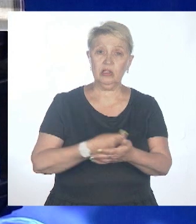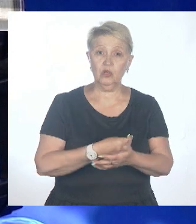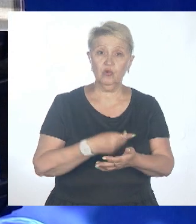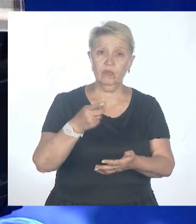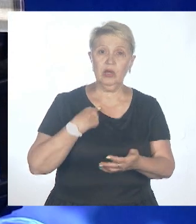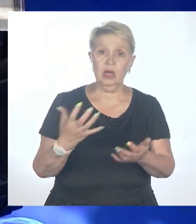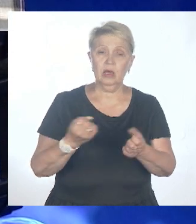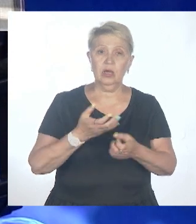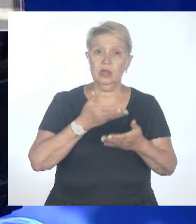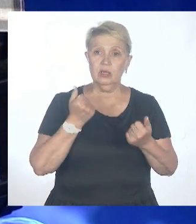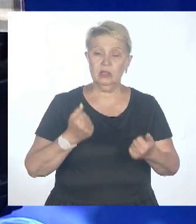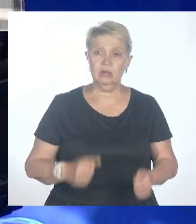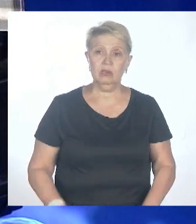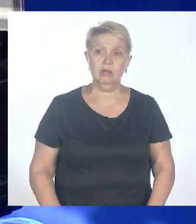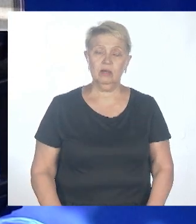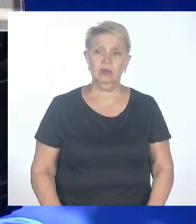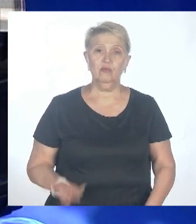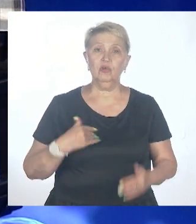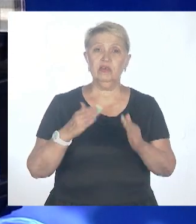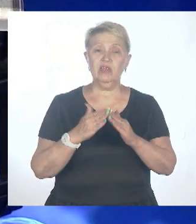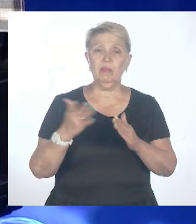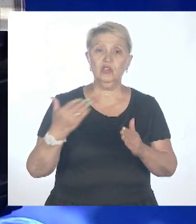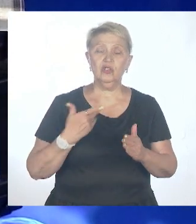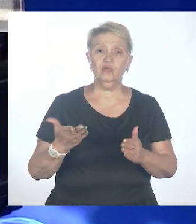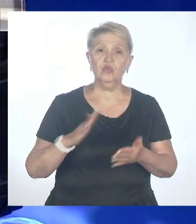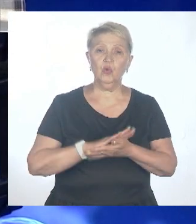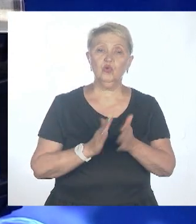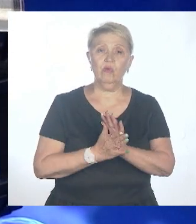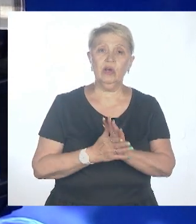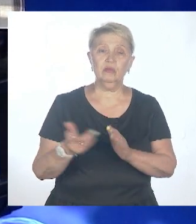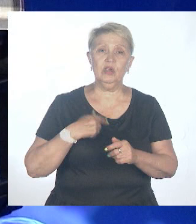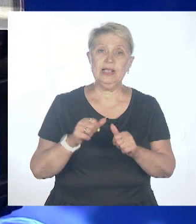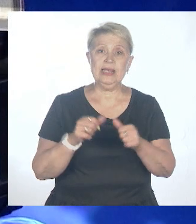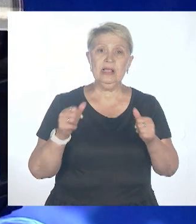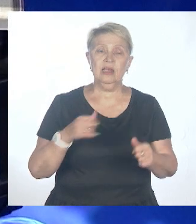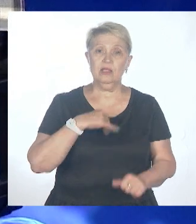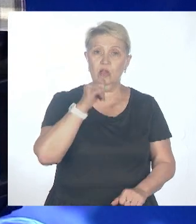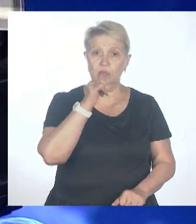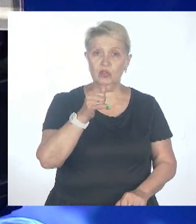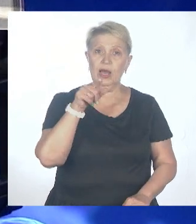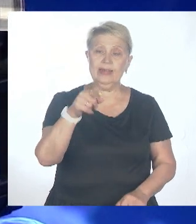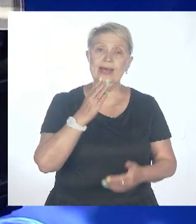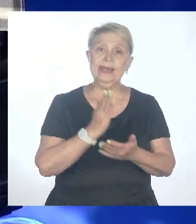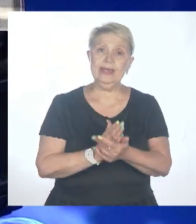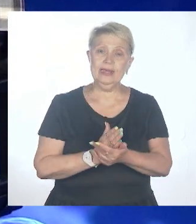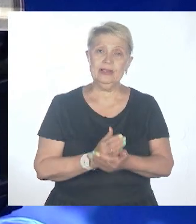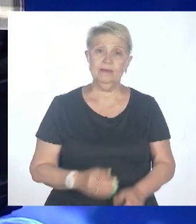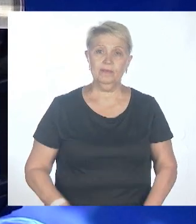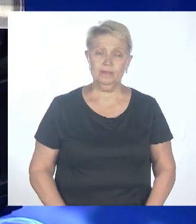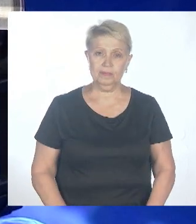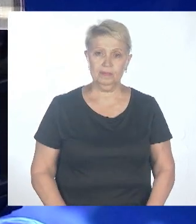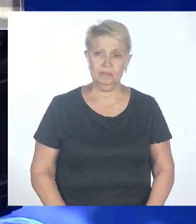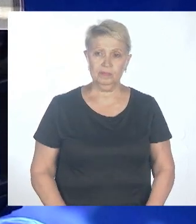условиях не создать? Не сможете, в аптеках она не продается, к счастью, да. Она существует, причем уже,